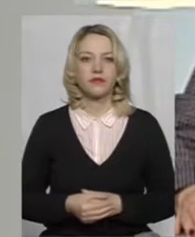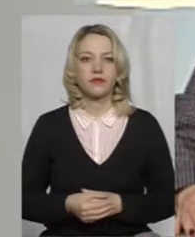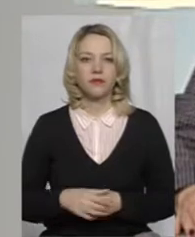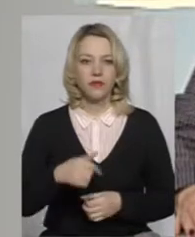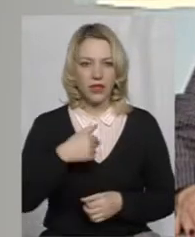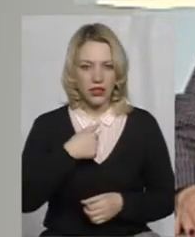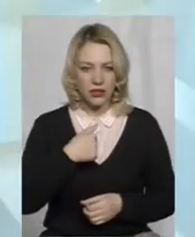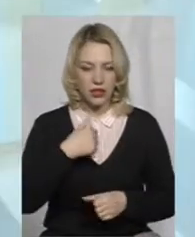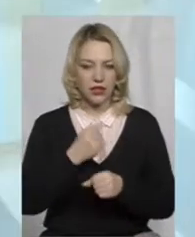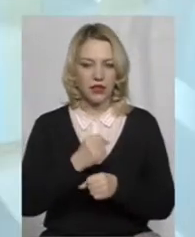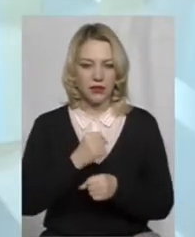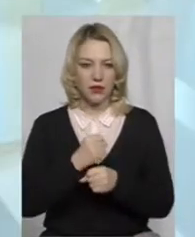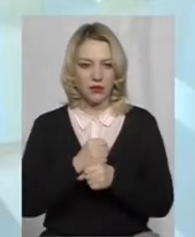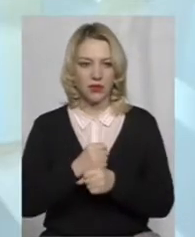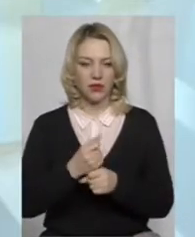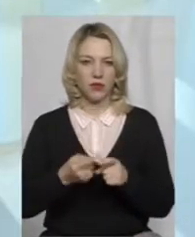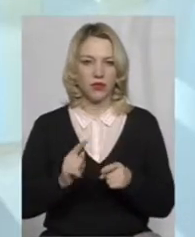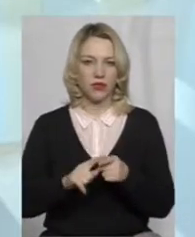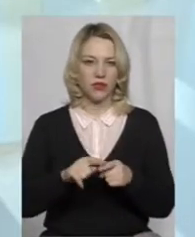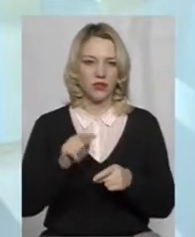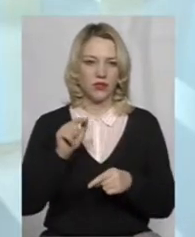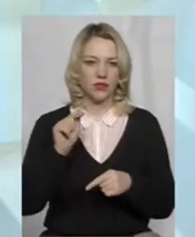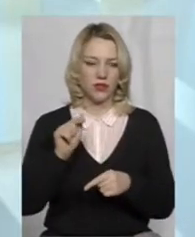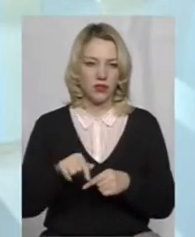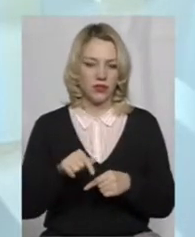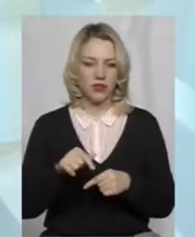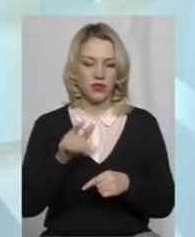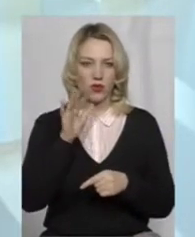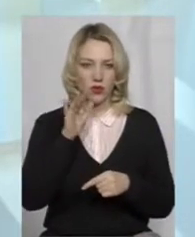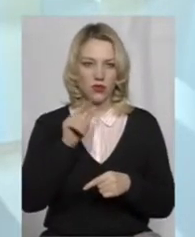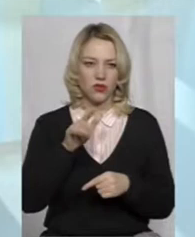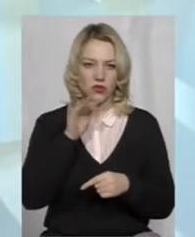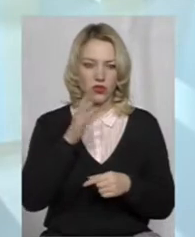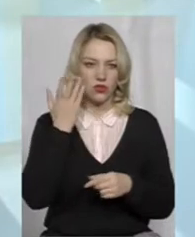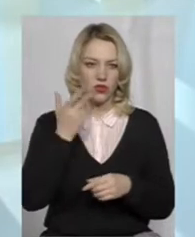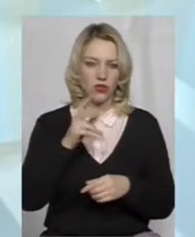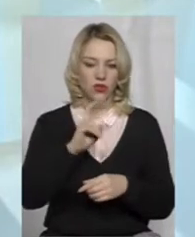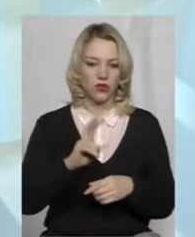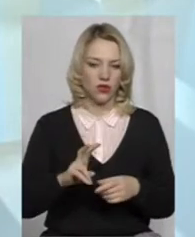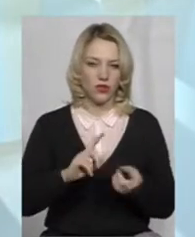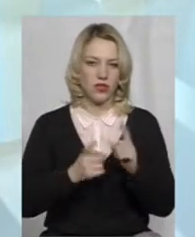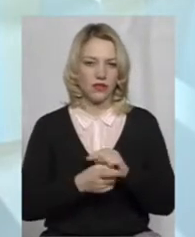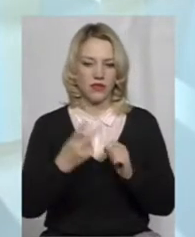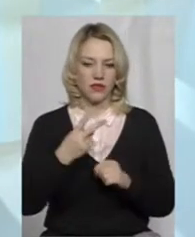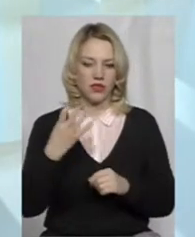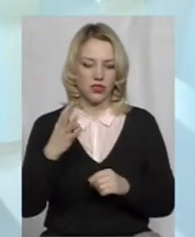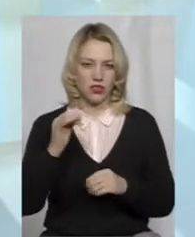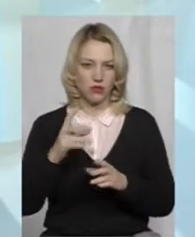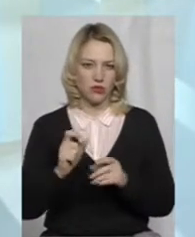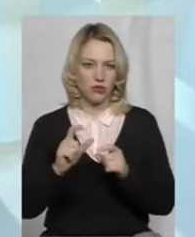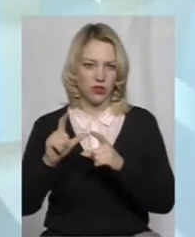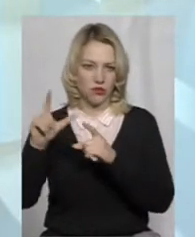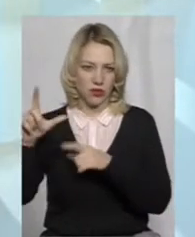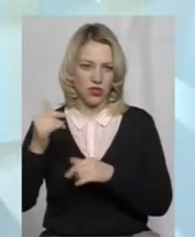робою вже з того часу, коли долар став 24, а потім ще більше.